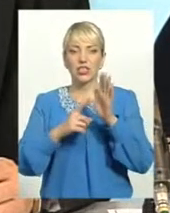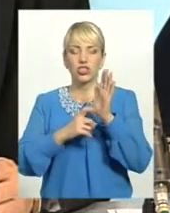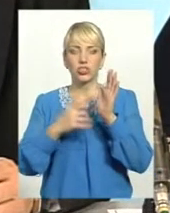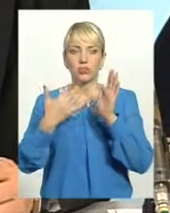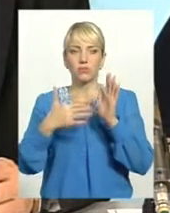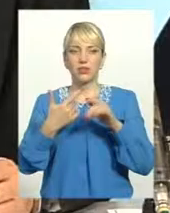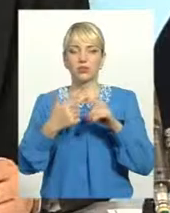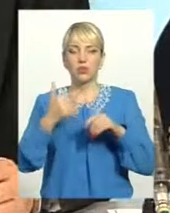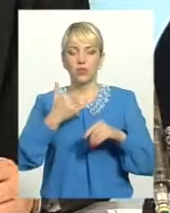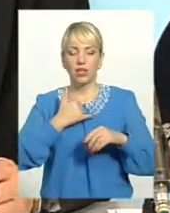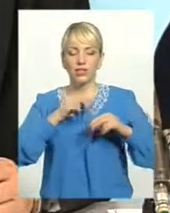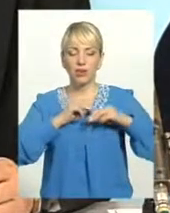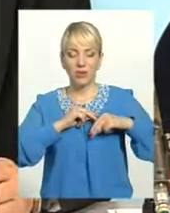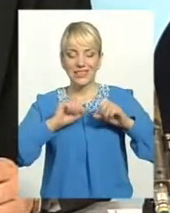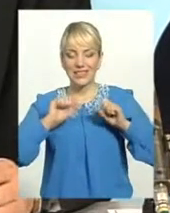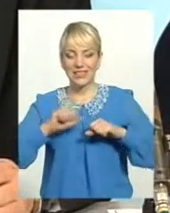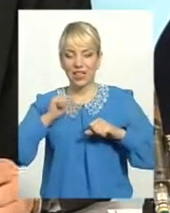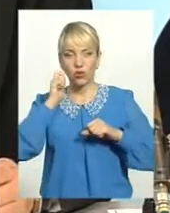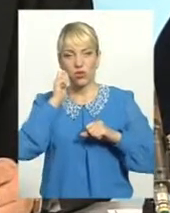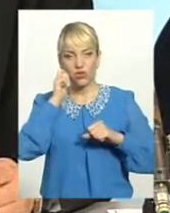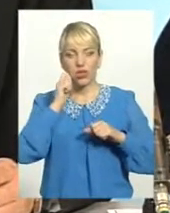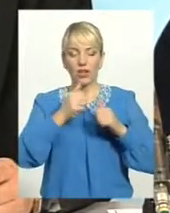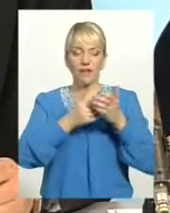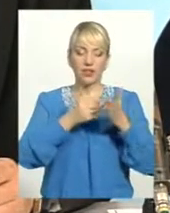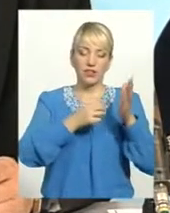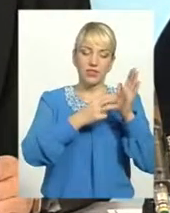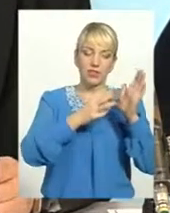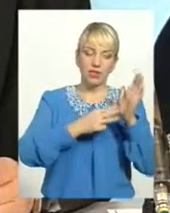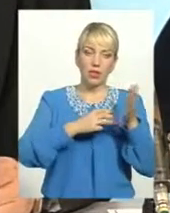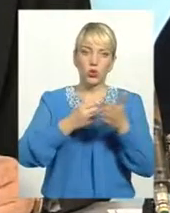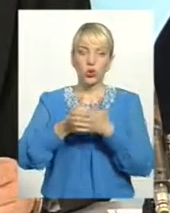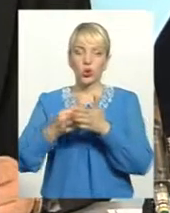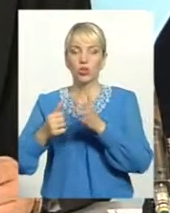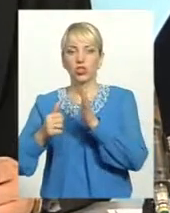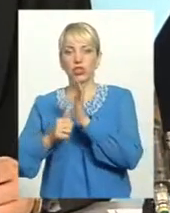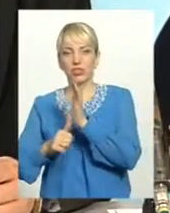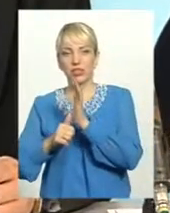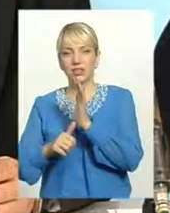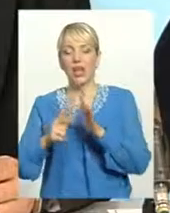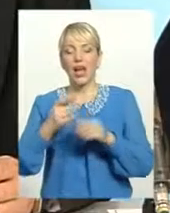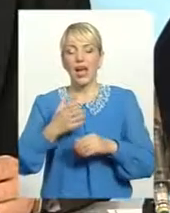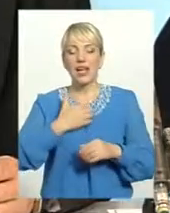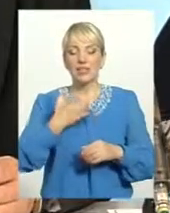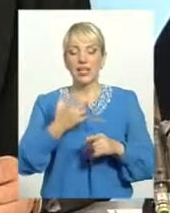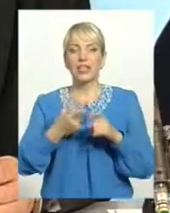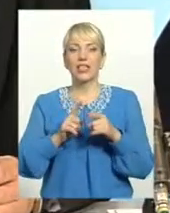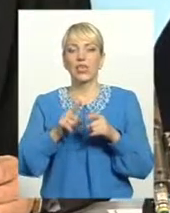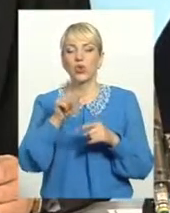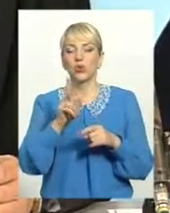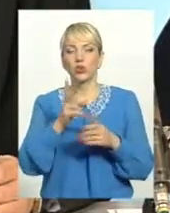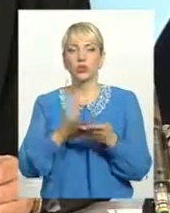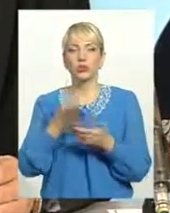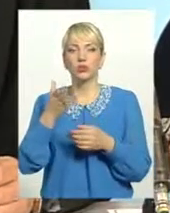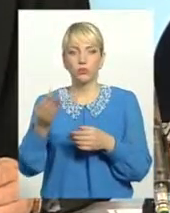нас працездатного віку, від 18 до 60, а застрахованими особами, тобто тими, які сплачують і за кого